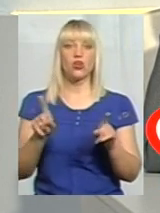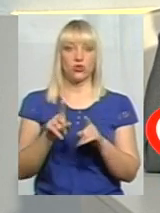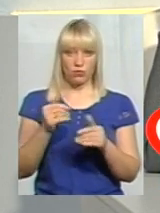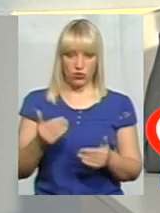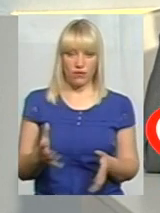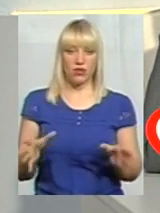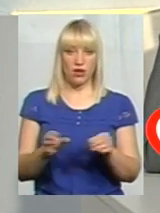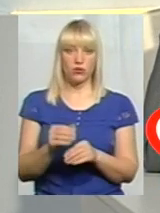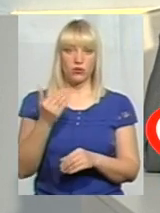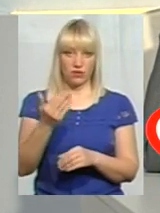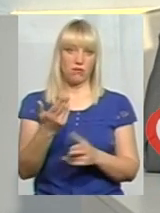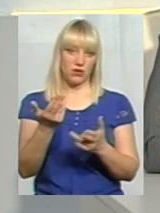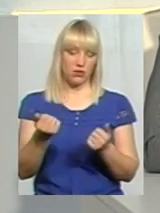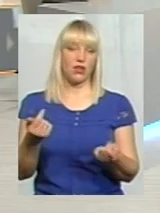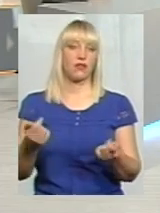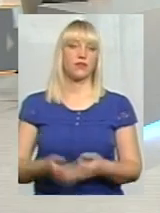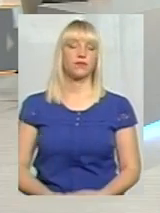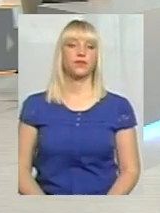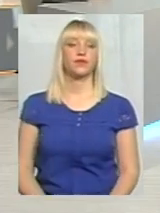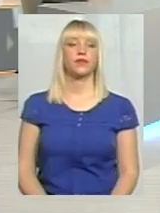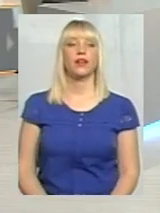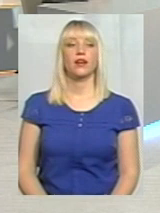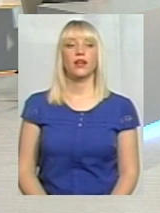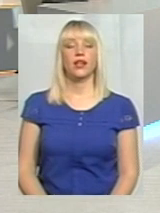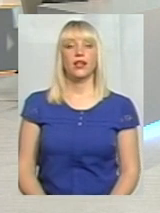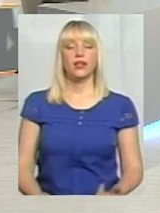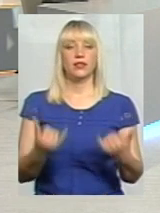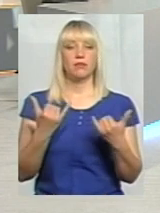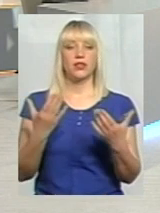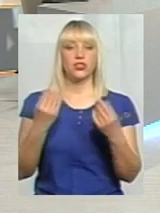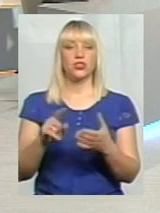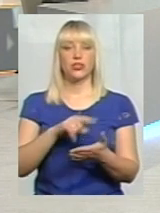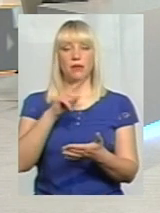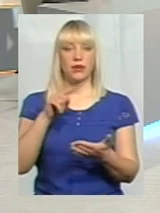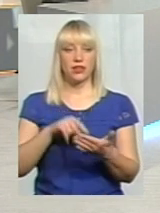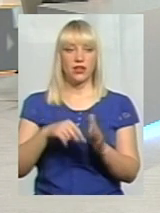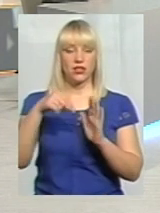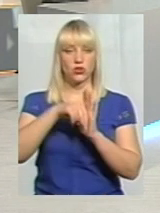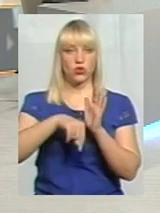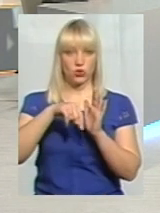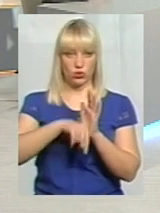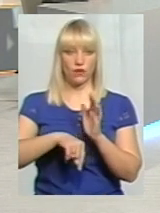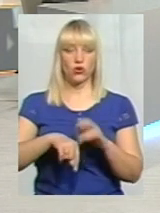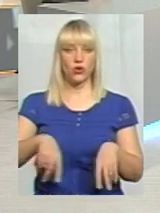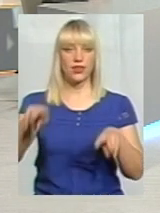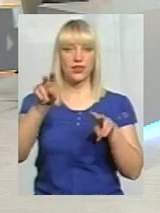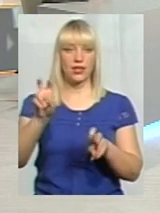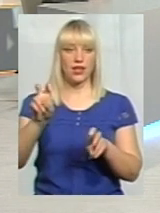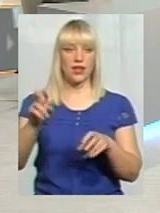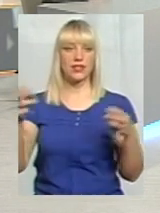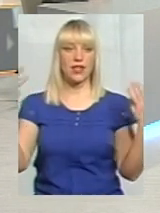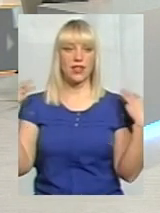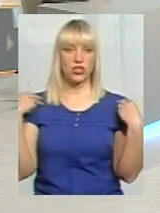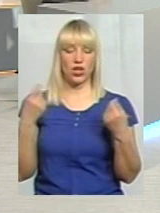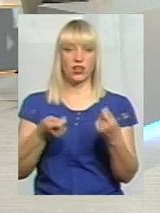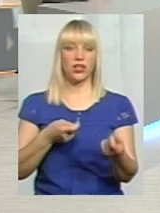разом з вами? Так. Ну, тепер ще питання стосовно декларації начальника